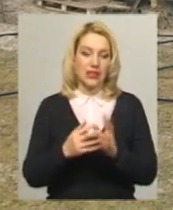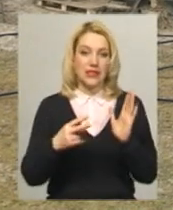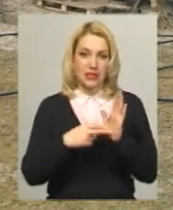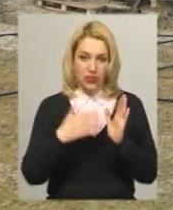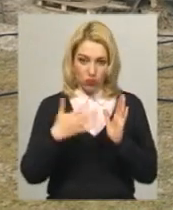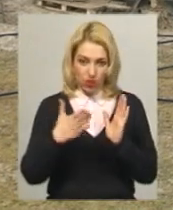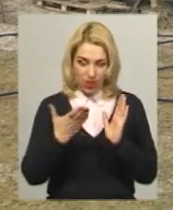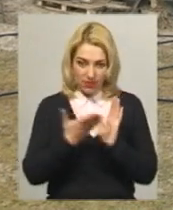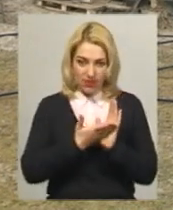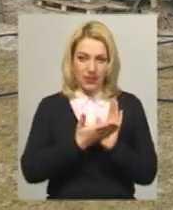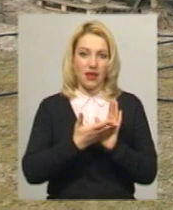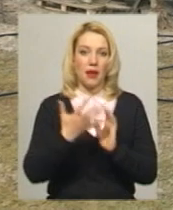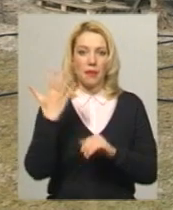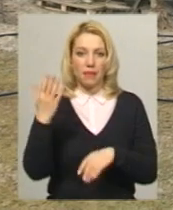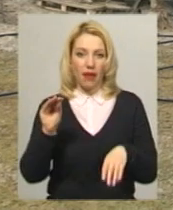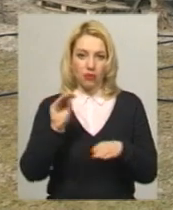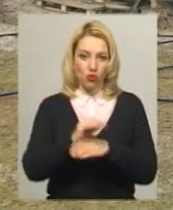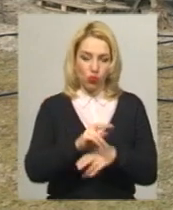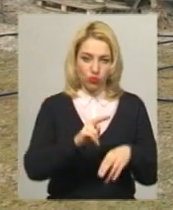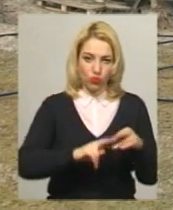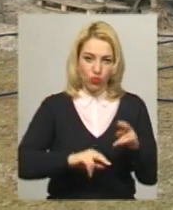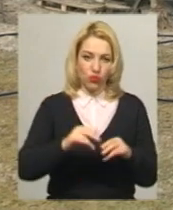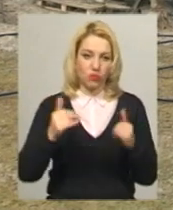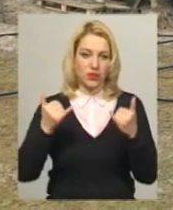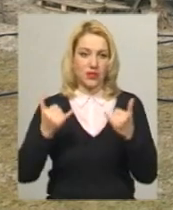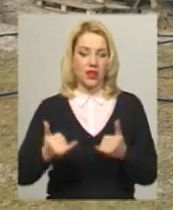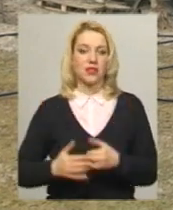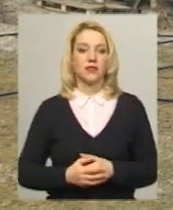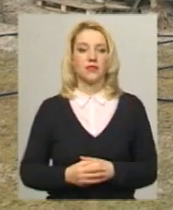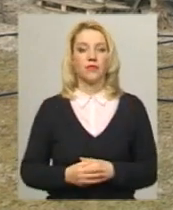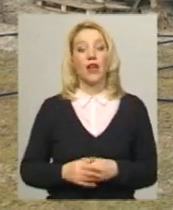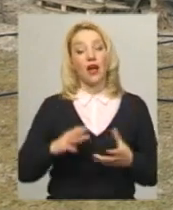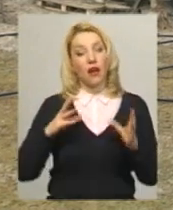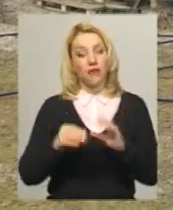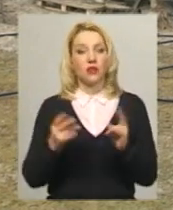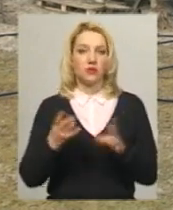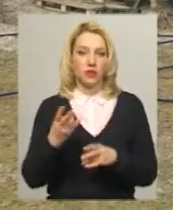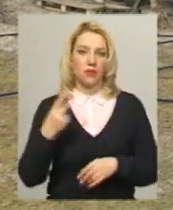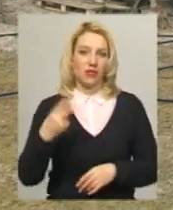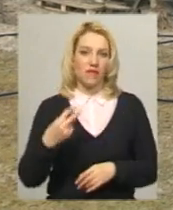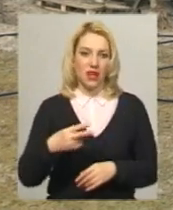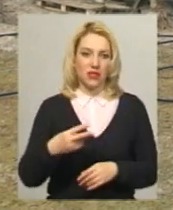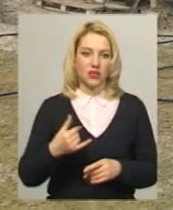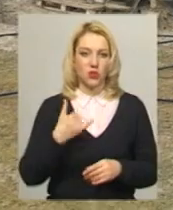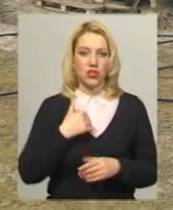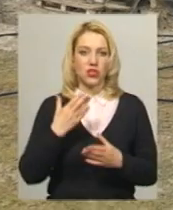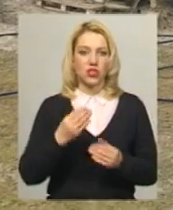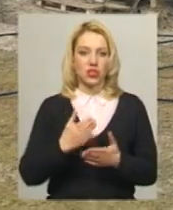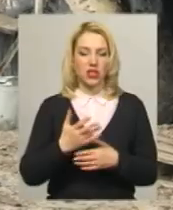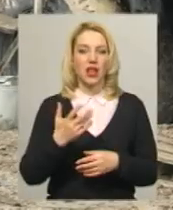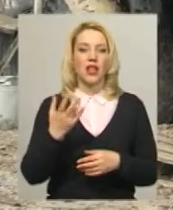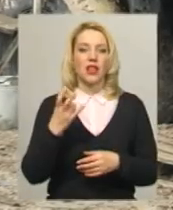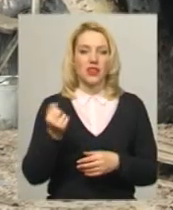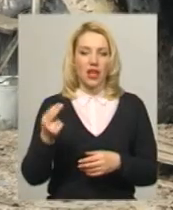вже є і 5 ми добудовуємо зараз. А загалом треба 20. У нас ще є над чим